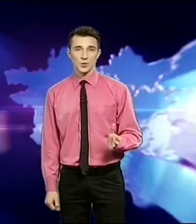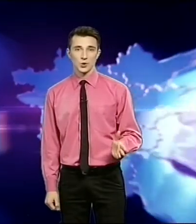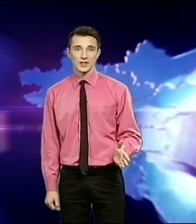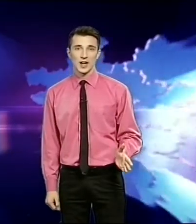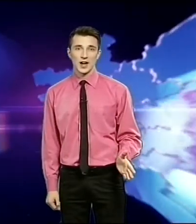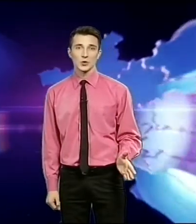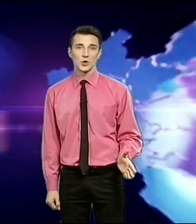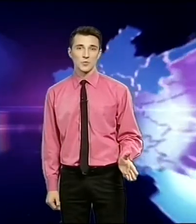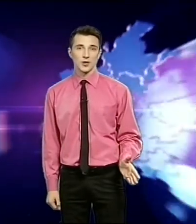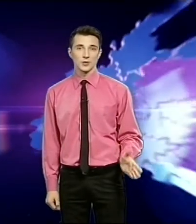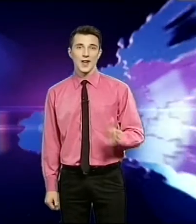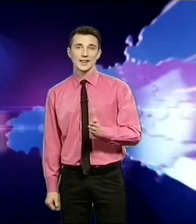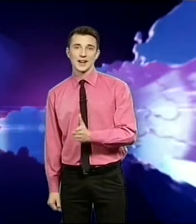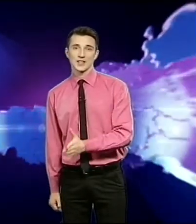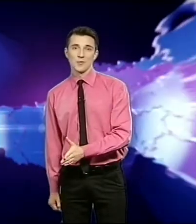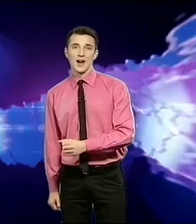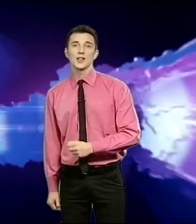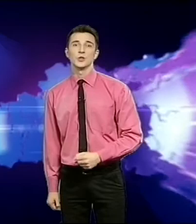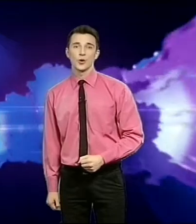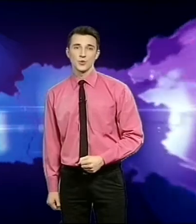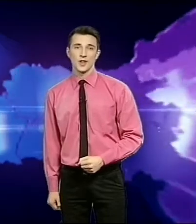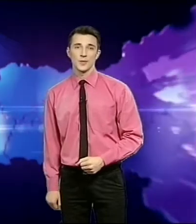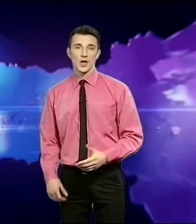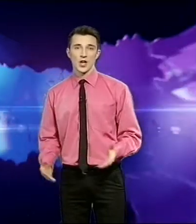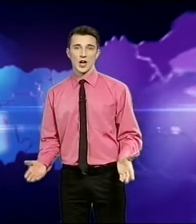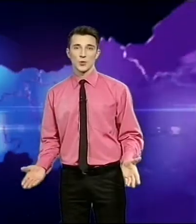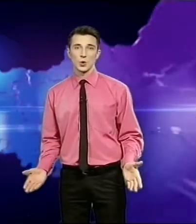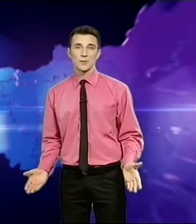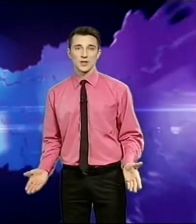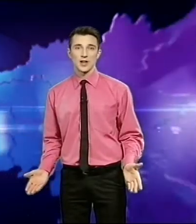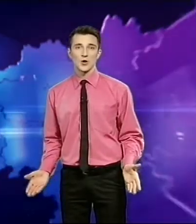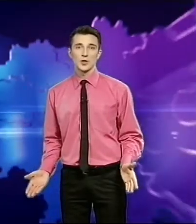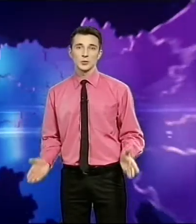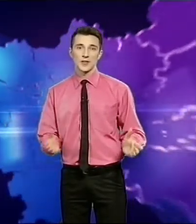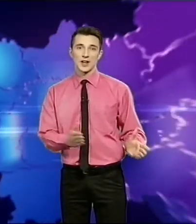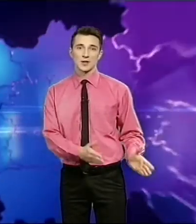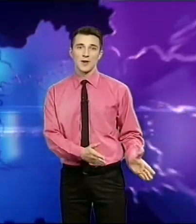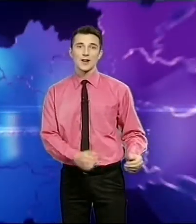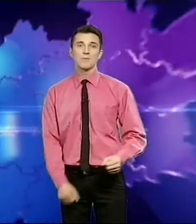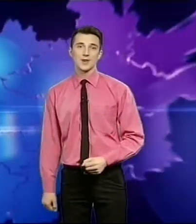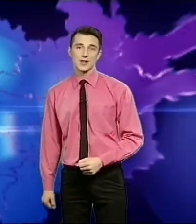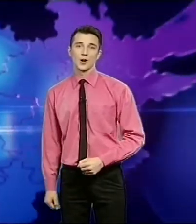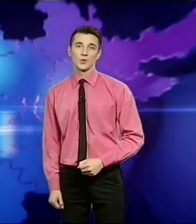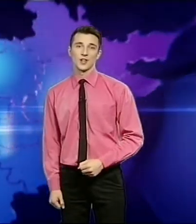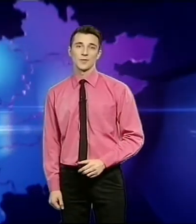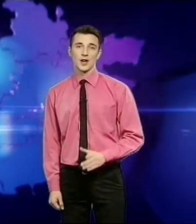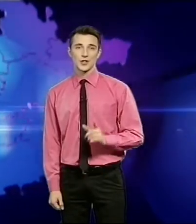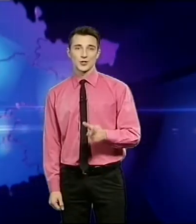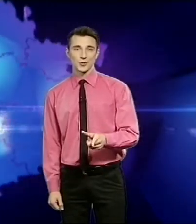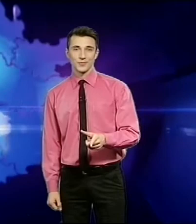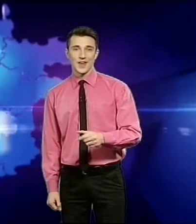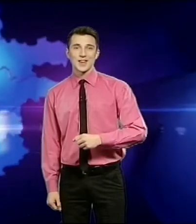яка погода на Ганну до обіду, така зима до грудня Яка погода після обіду, така зима і після грудня